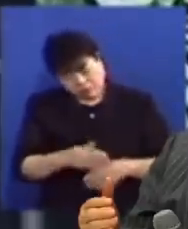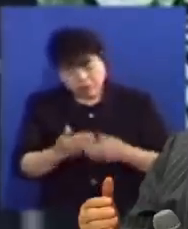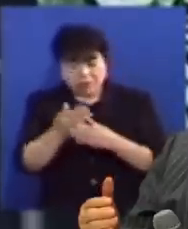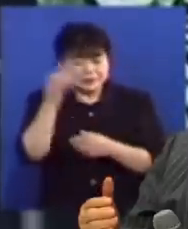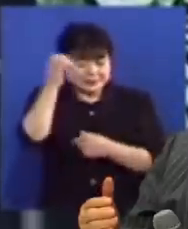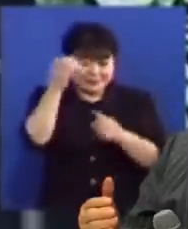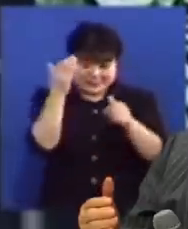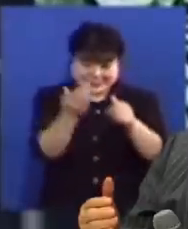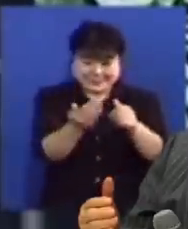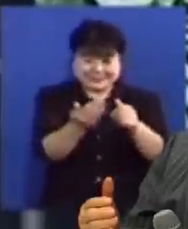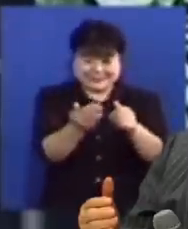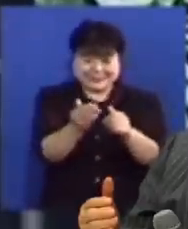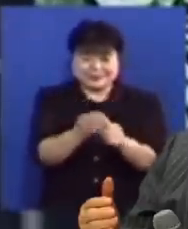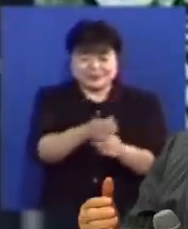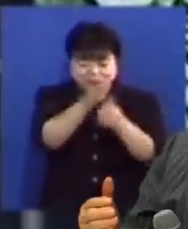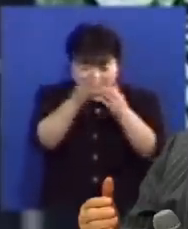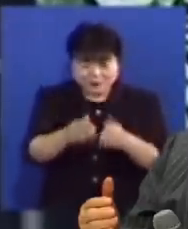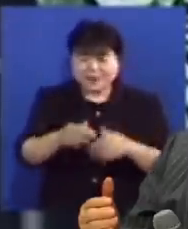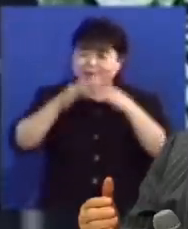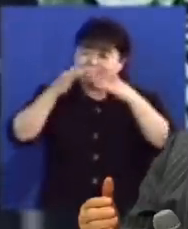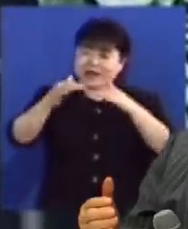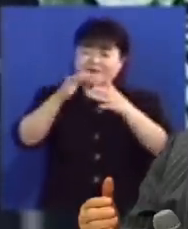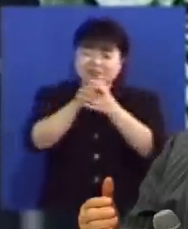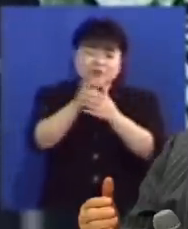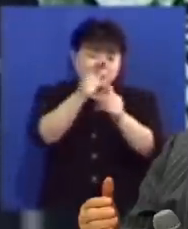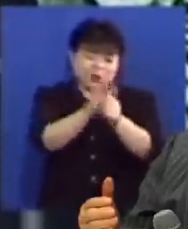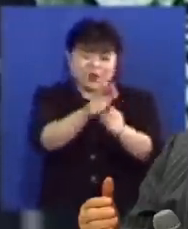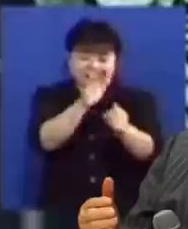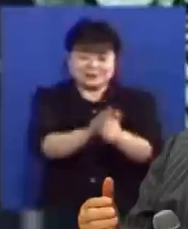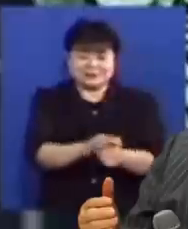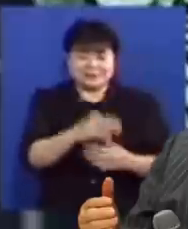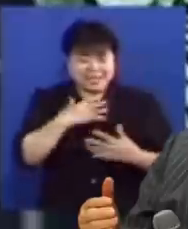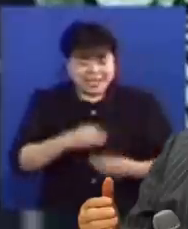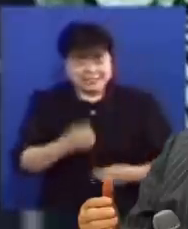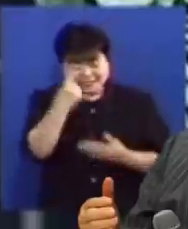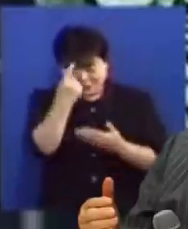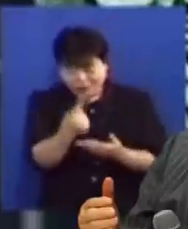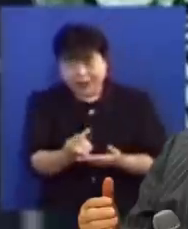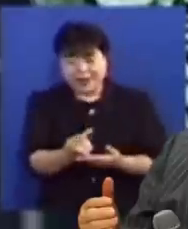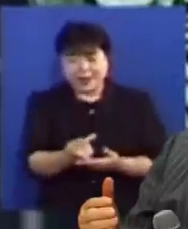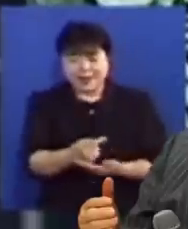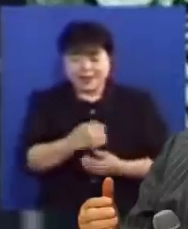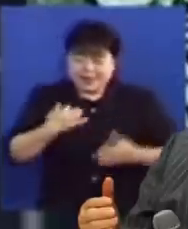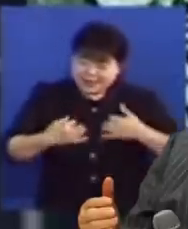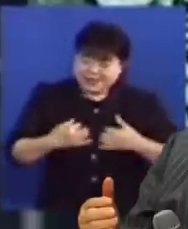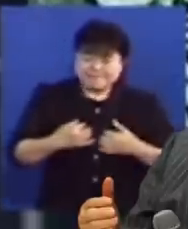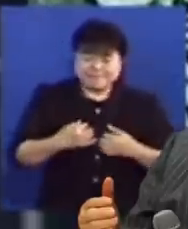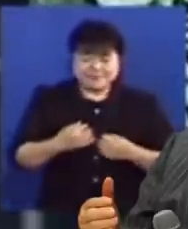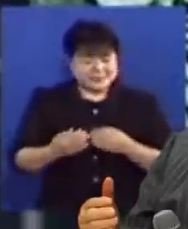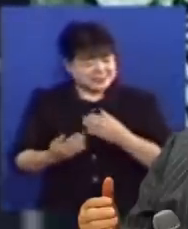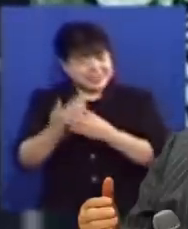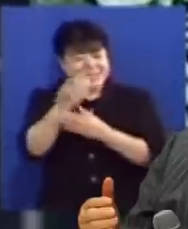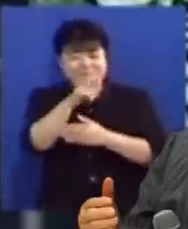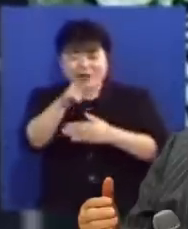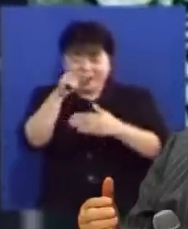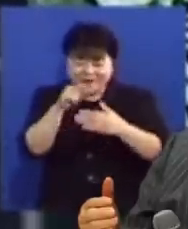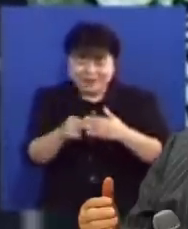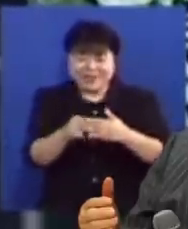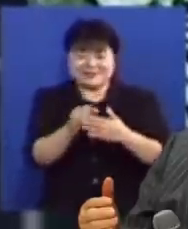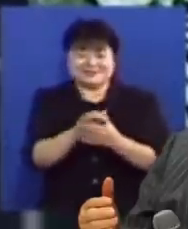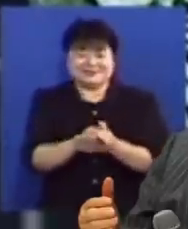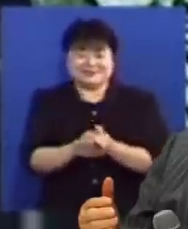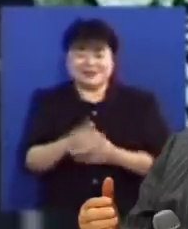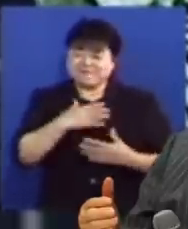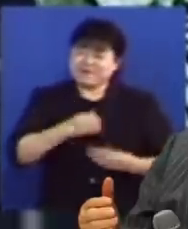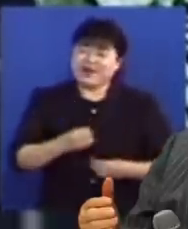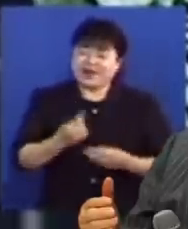때 성령이 우리를 통해서 방언으로 기도하시면 안식이 들어오고 상쾌함이 들어오는 것입니다 마음이